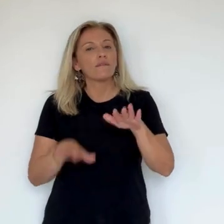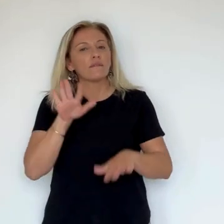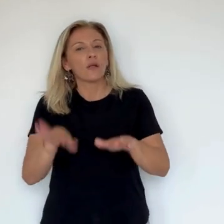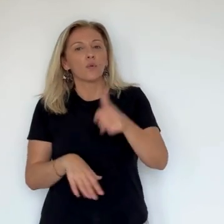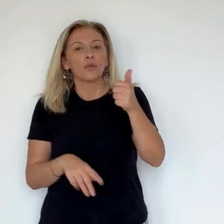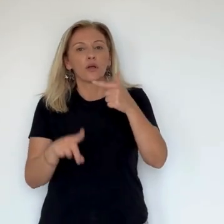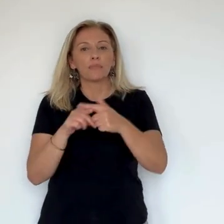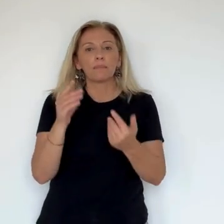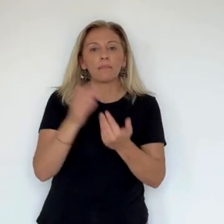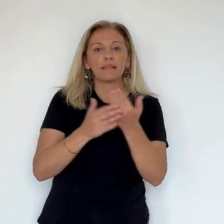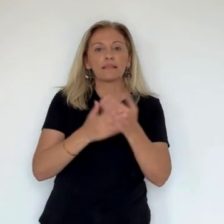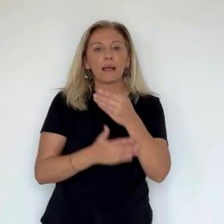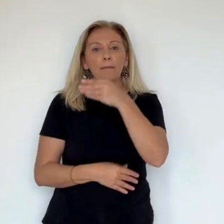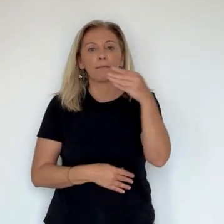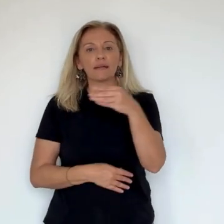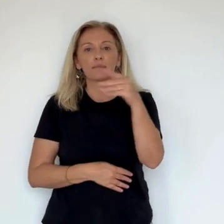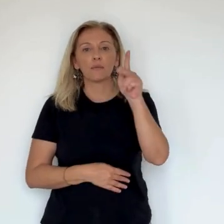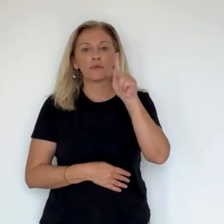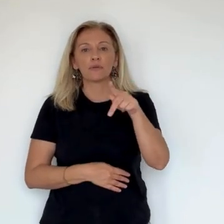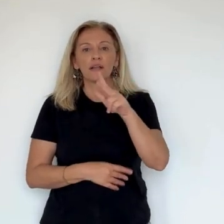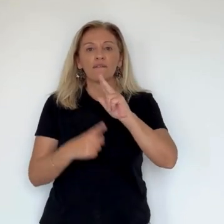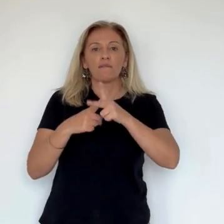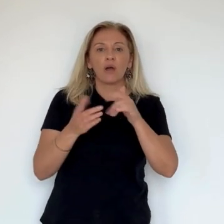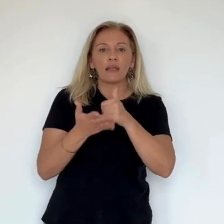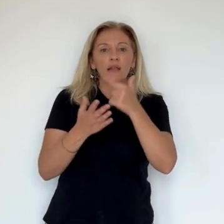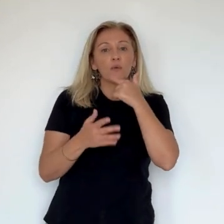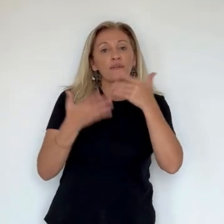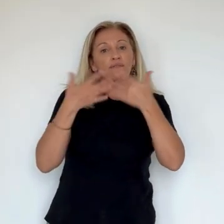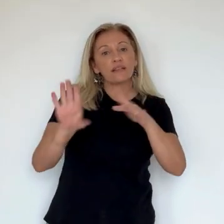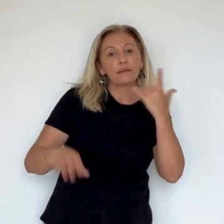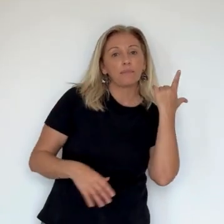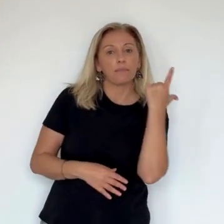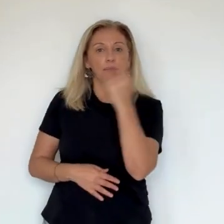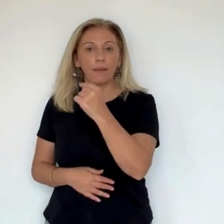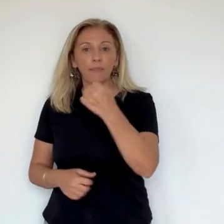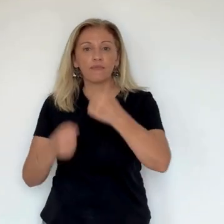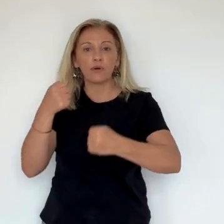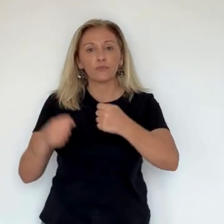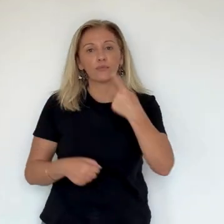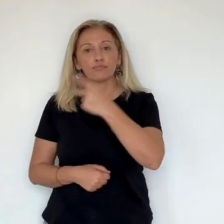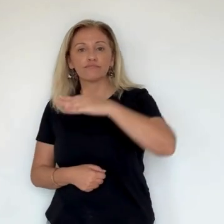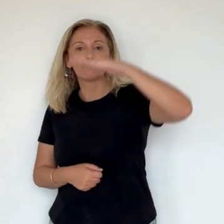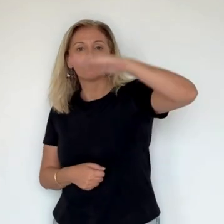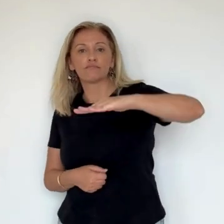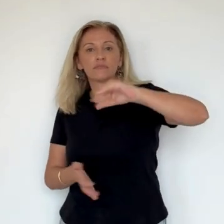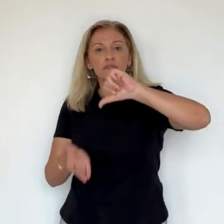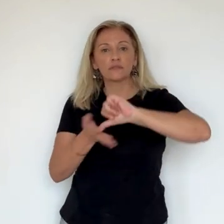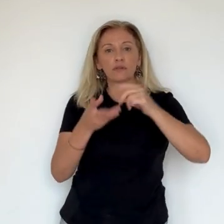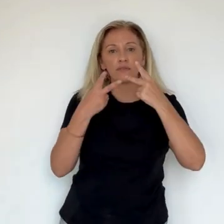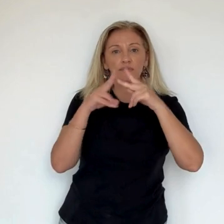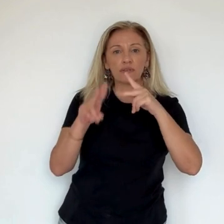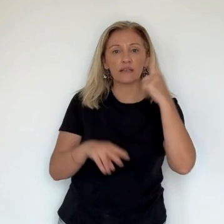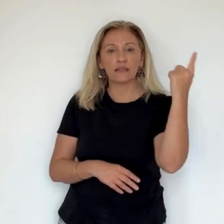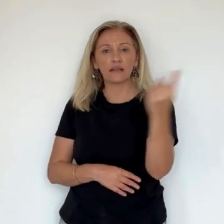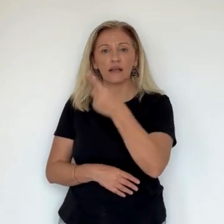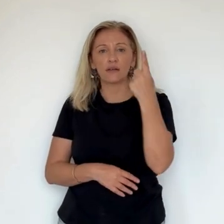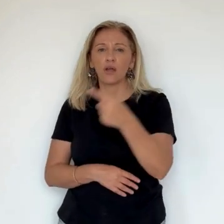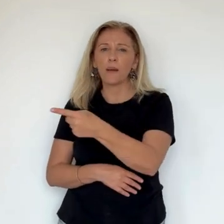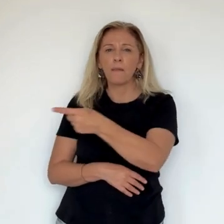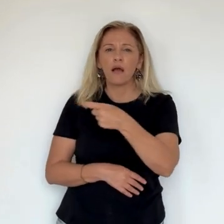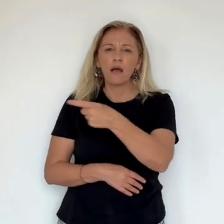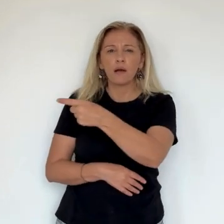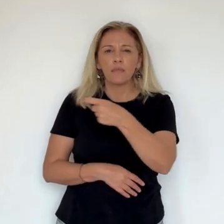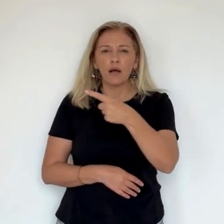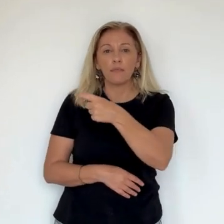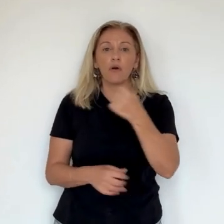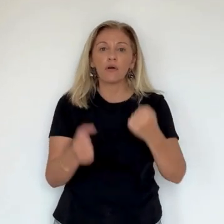Les faits se sont produits cette nuit aux alentours d'une heure trente. Alors qu'il quittait la foire de l'île Russe, Massimo Ponchelet a été touché par plusieurs tirs